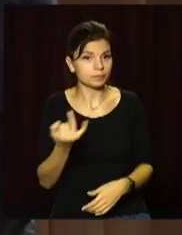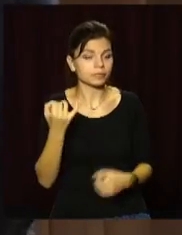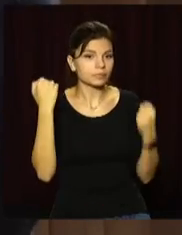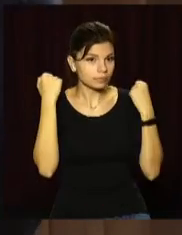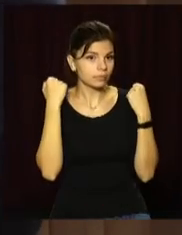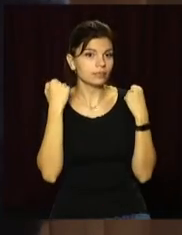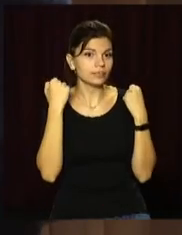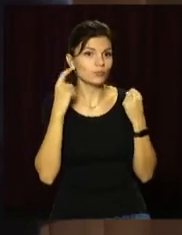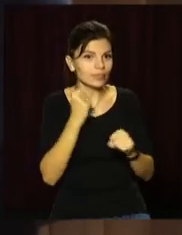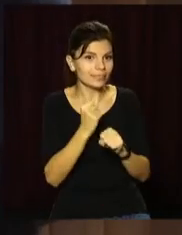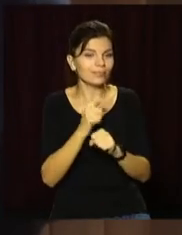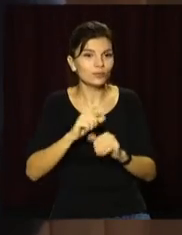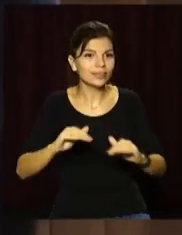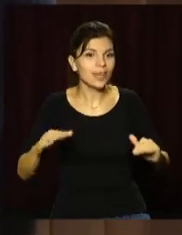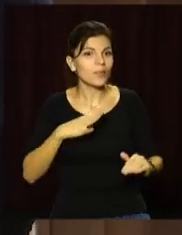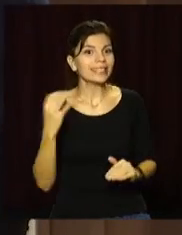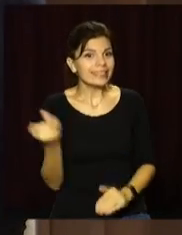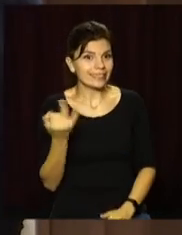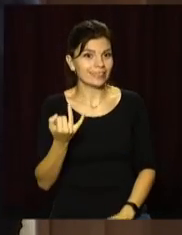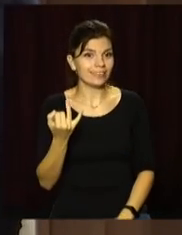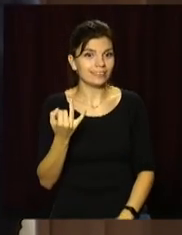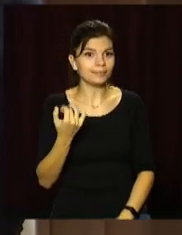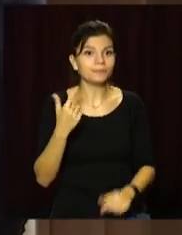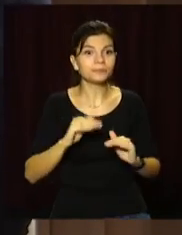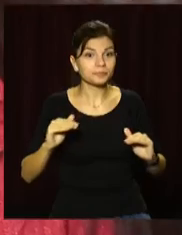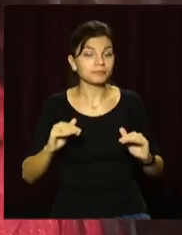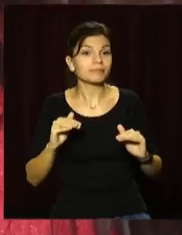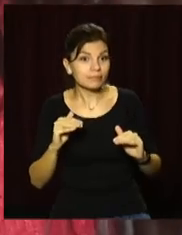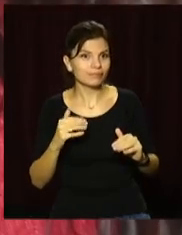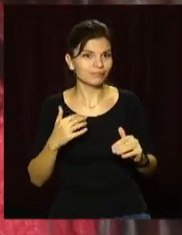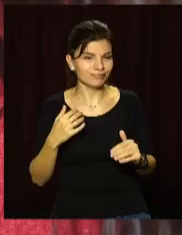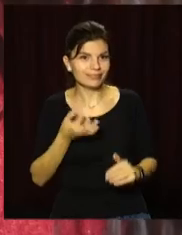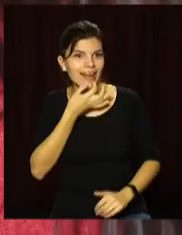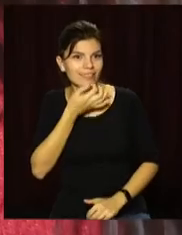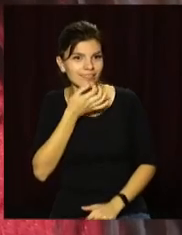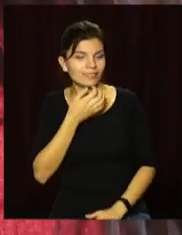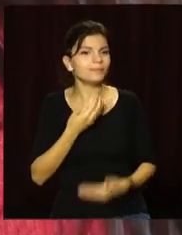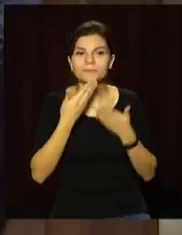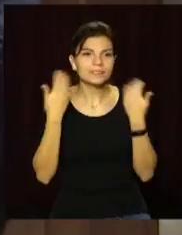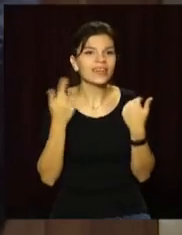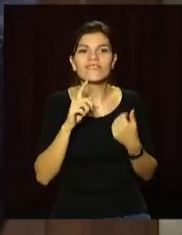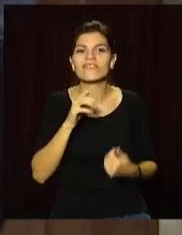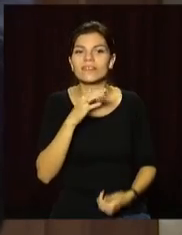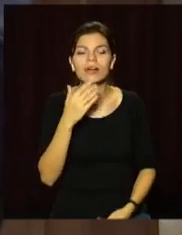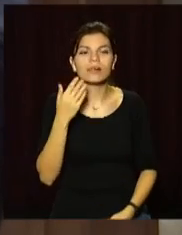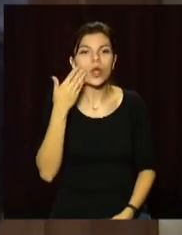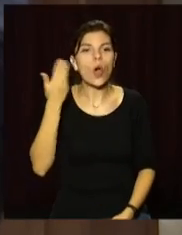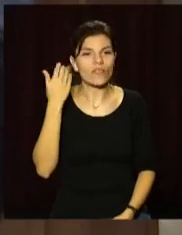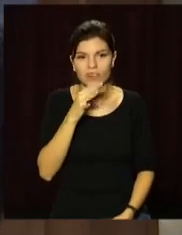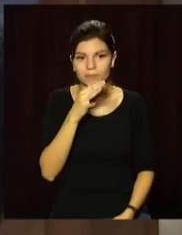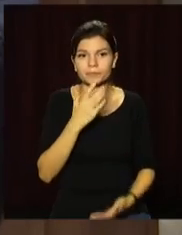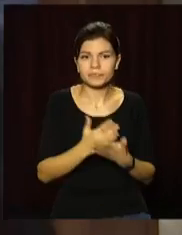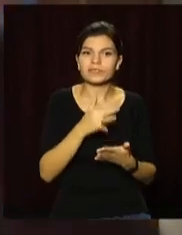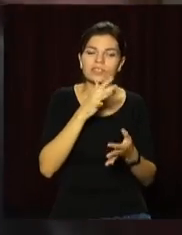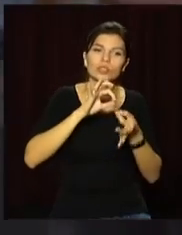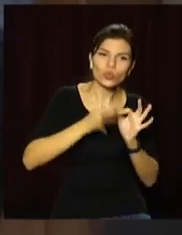спортивний процес для них, щоб дітям було інтересно і родителям були добре. Ніхто легких часів. Вони завжди такі